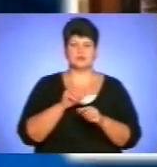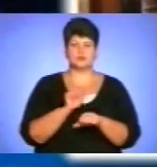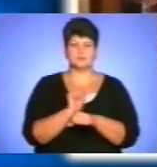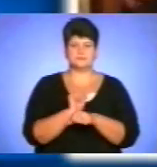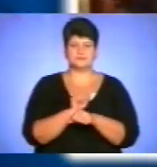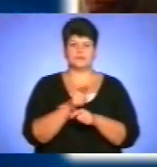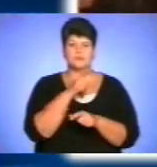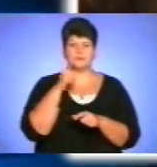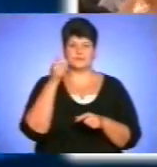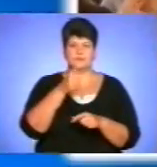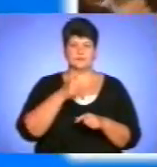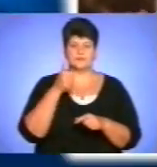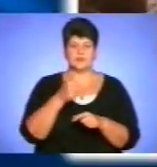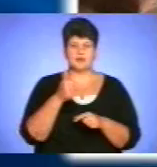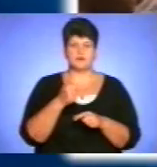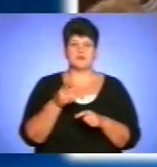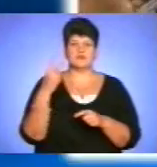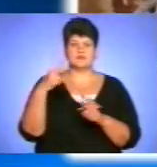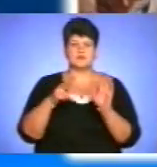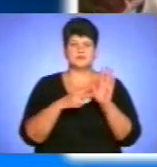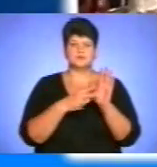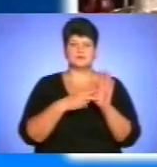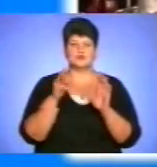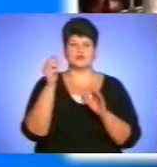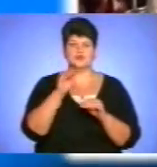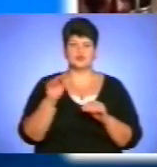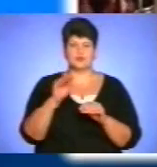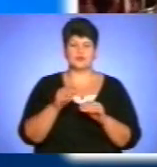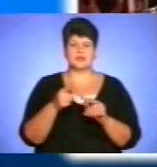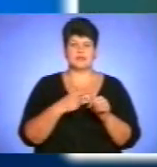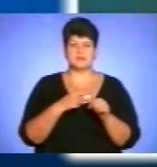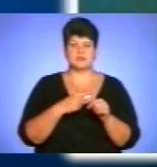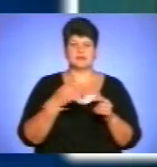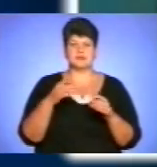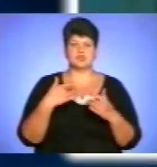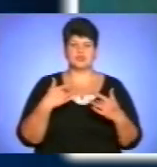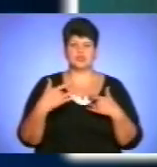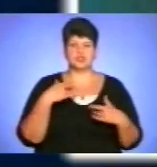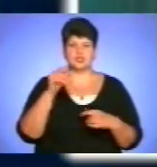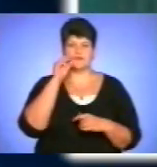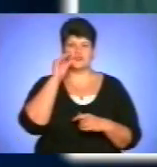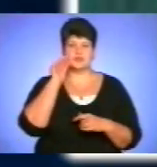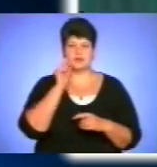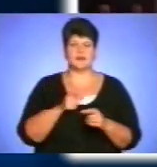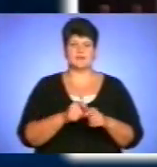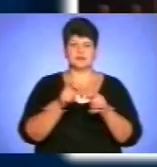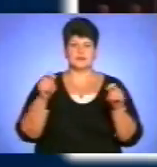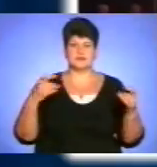27 жовтня в Академічному обласному українському драматичному театрі імені Тараса Шевченка відкрився театральний сезон.